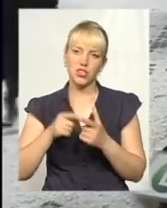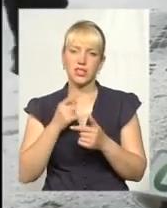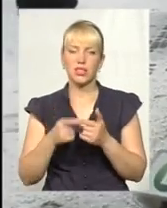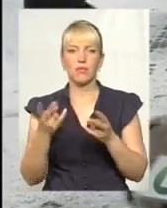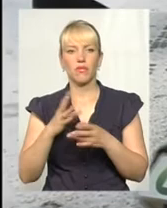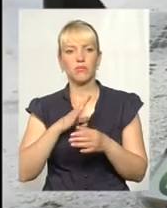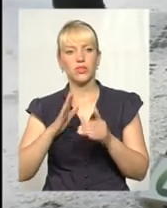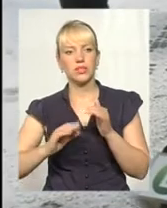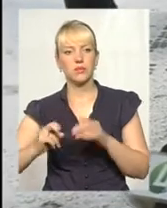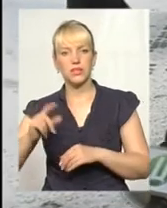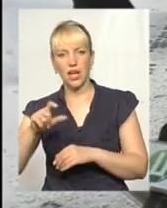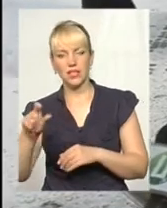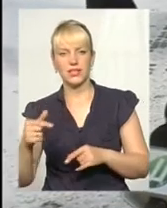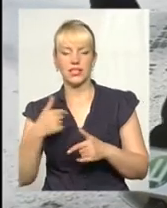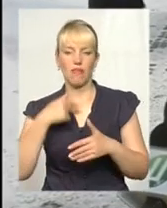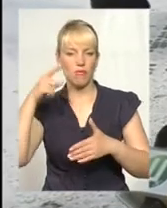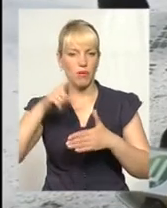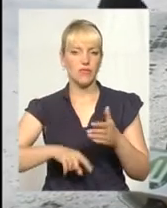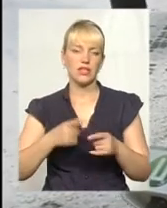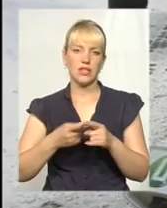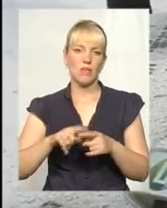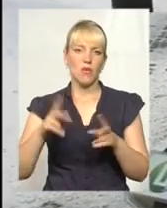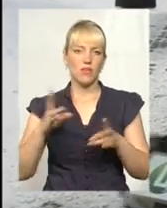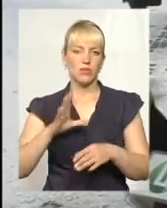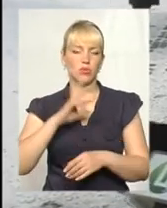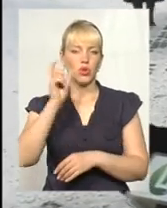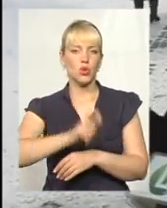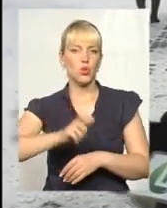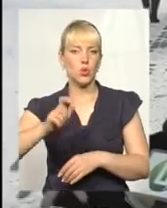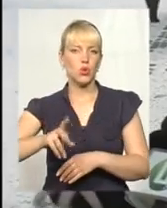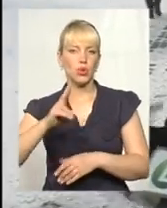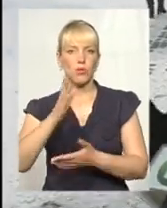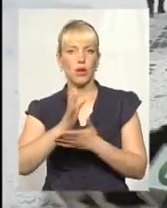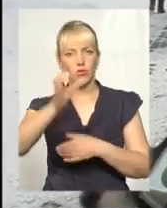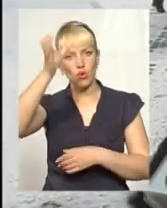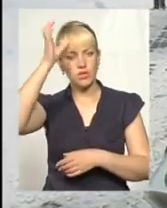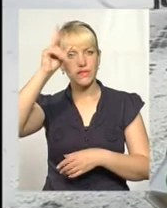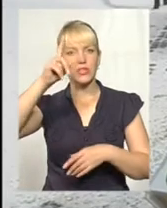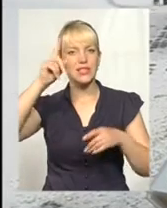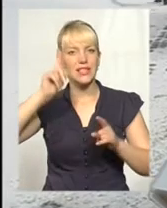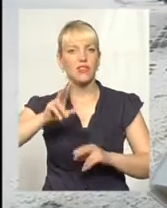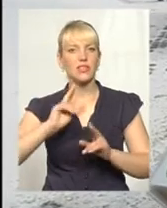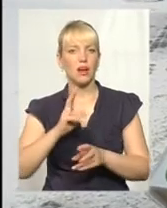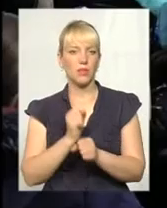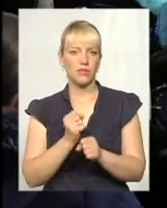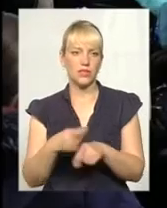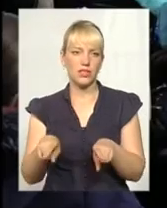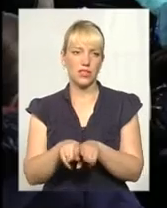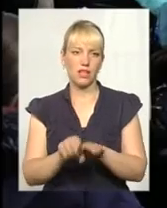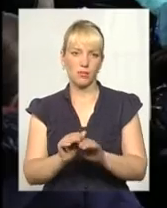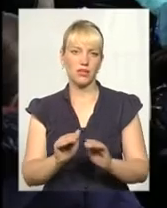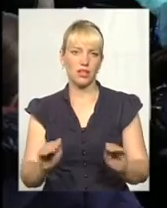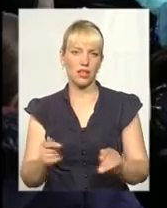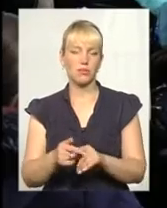спевні спеціалісти. Я впевнена в тому, що однозначно це мають бути люди, які мають освіту і знають, як працювати з такими дітьми. І з